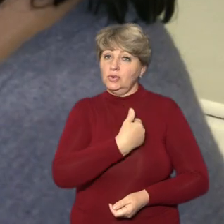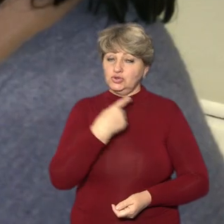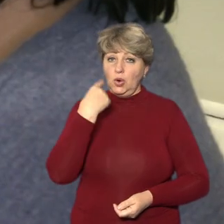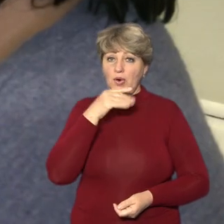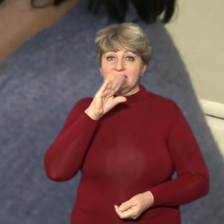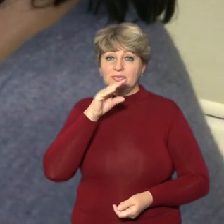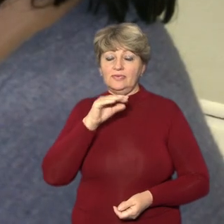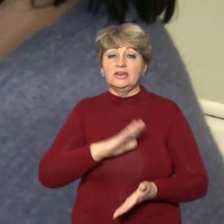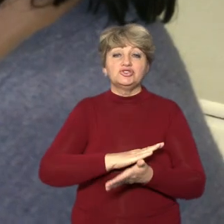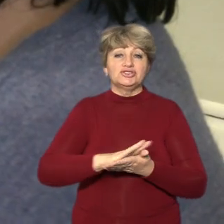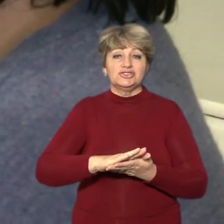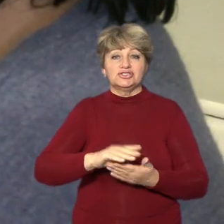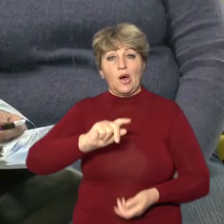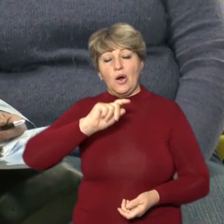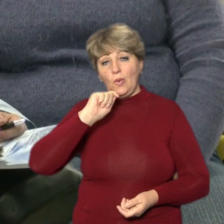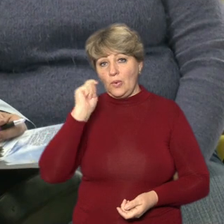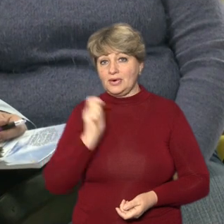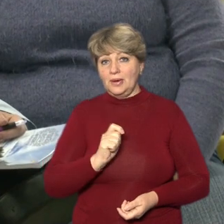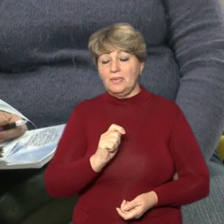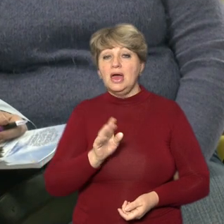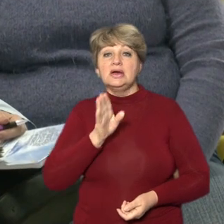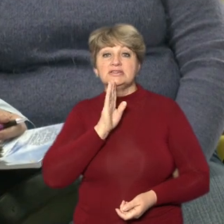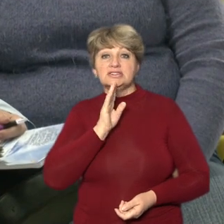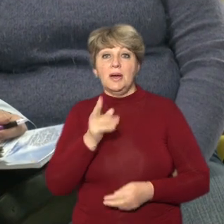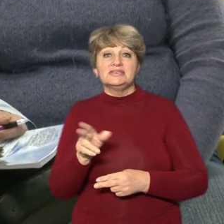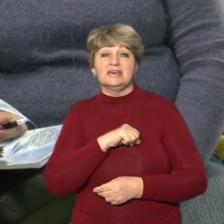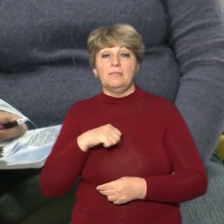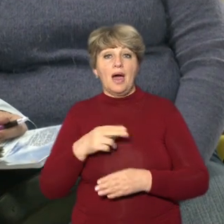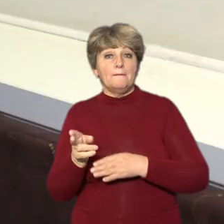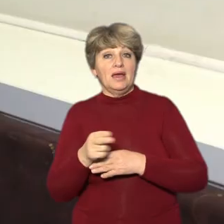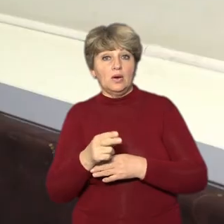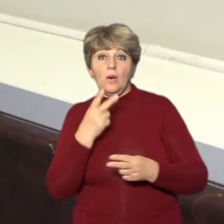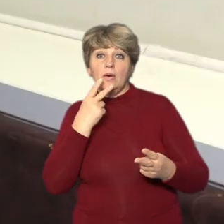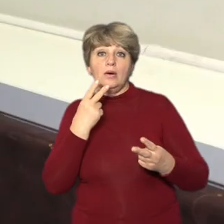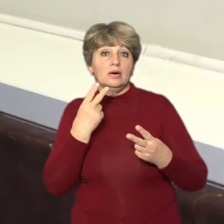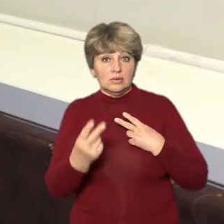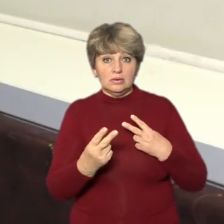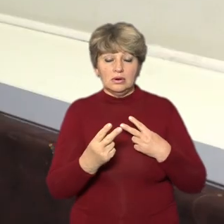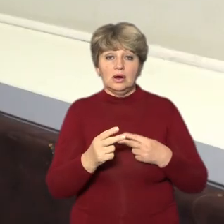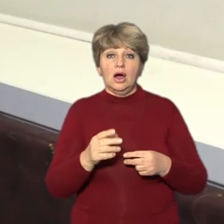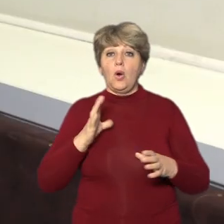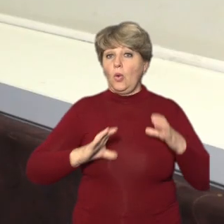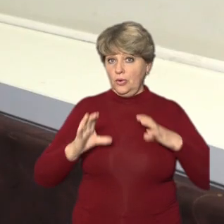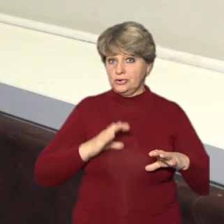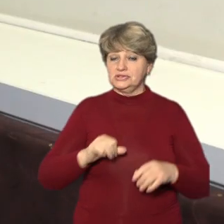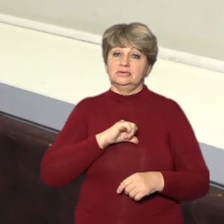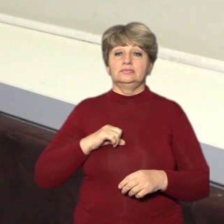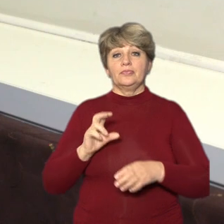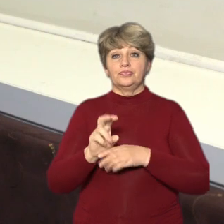Людмила Романенко з Мелітополя, каже, побачила оголошення про курси і прийшла. Так як у нас місто